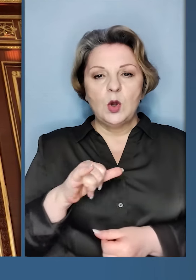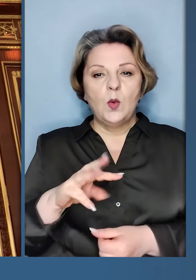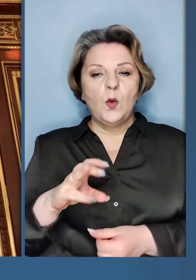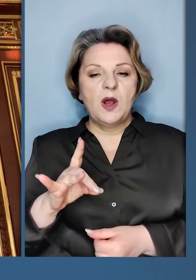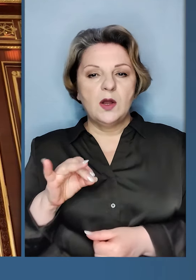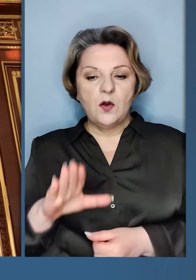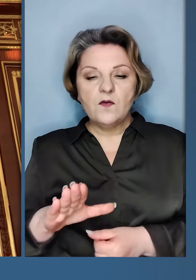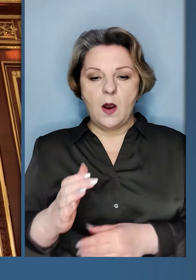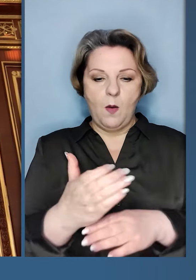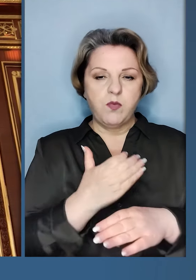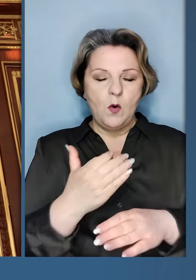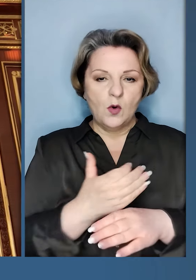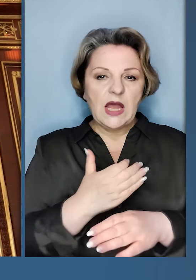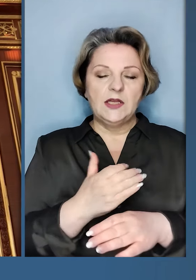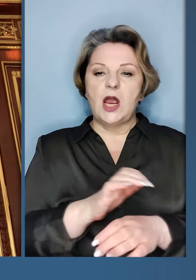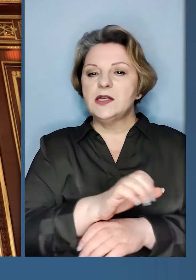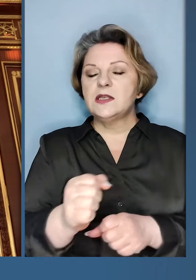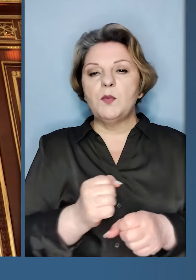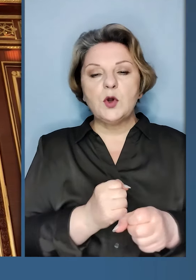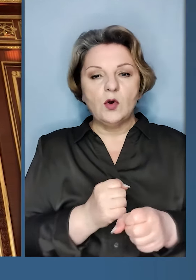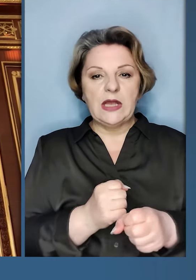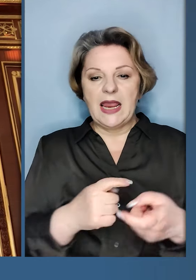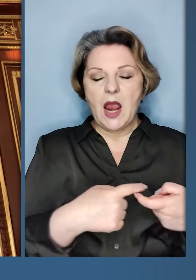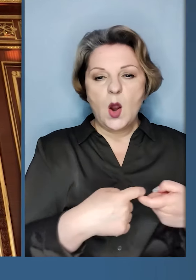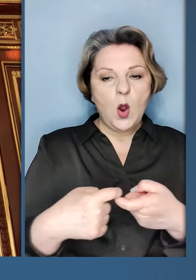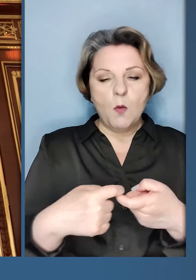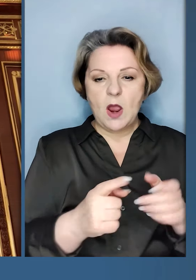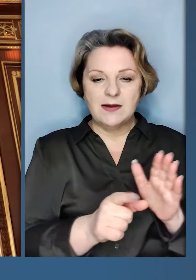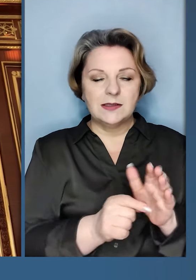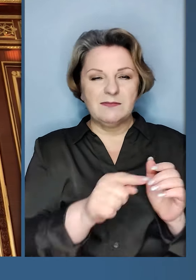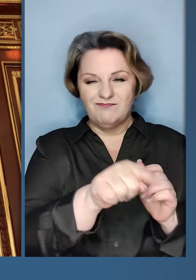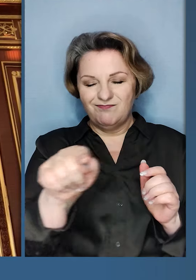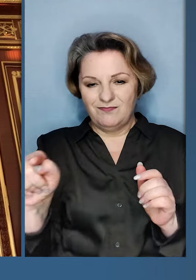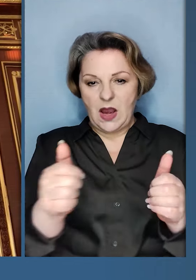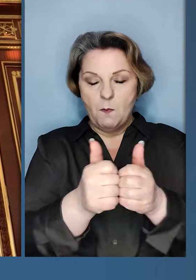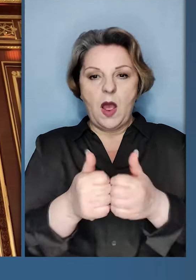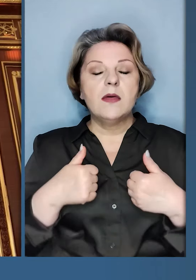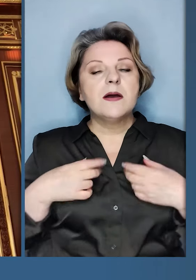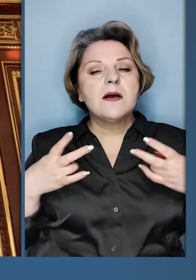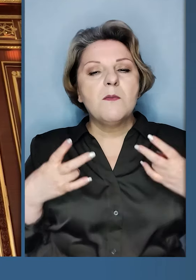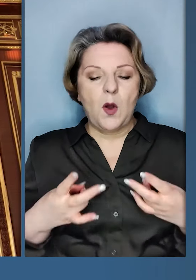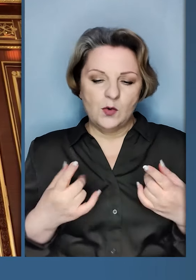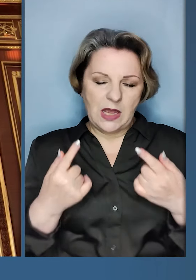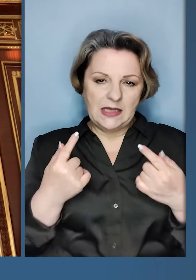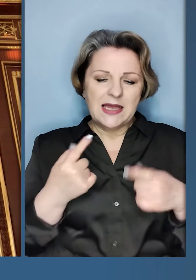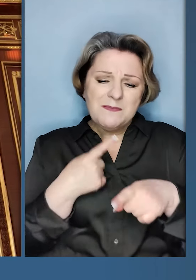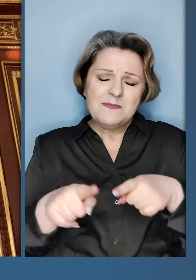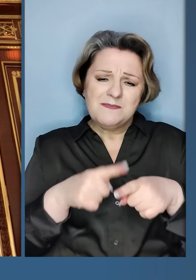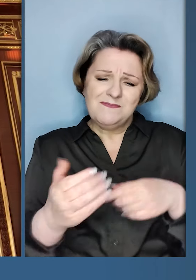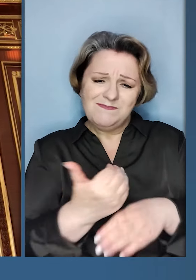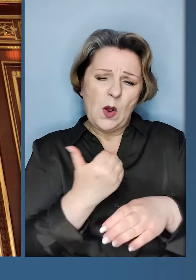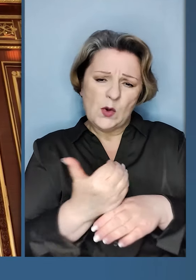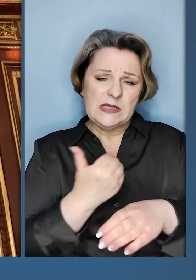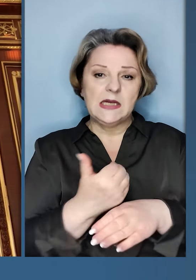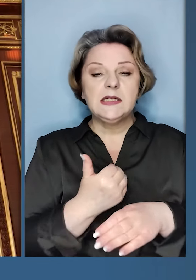Ростемом Уміровим постачання зброї і комунікацію з партнерами. Нам потрібне суттєве